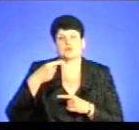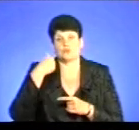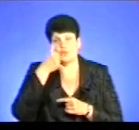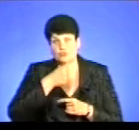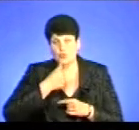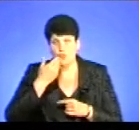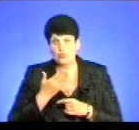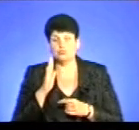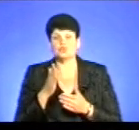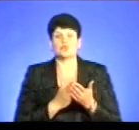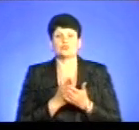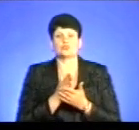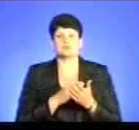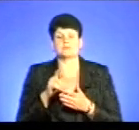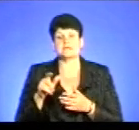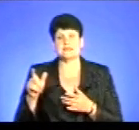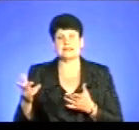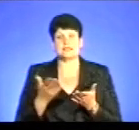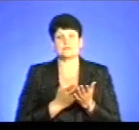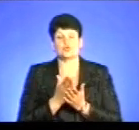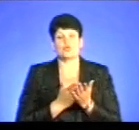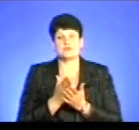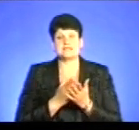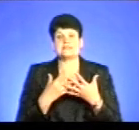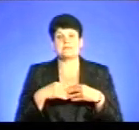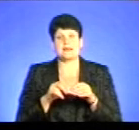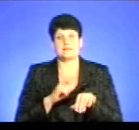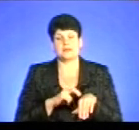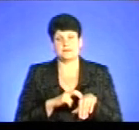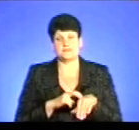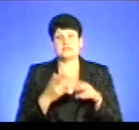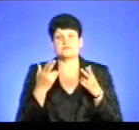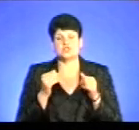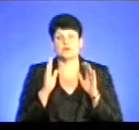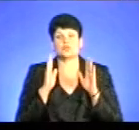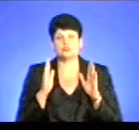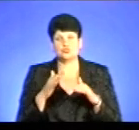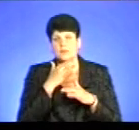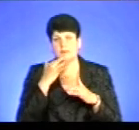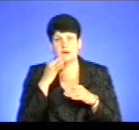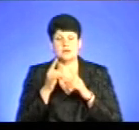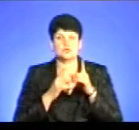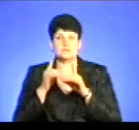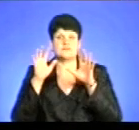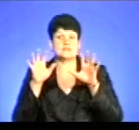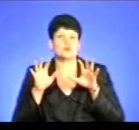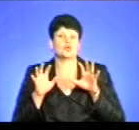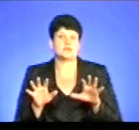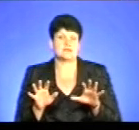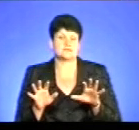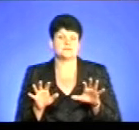звичайно, що будуть обслуговуватися пацієнти, які уклали угоду з сімейними лікарями. Звичайно, будуть багато змін в законодавстві.